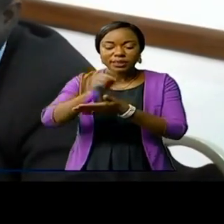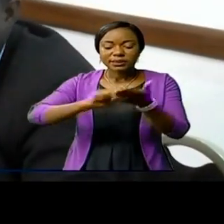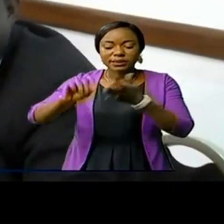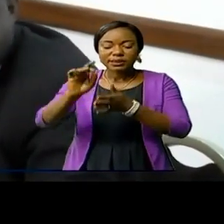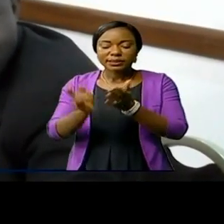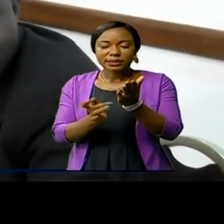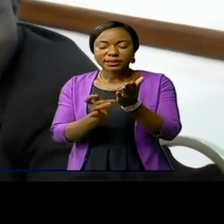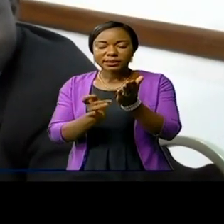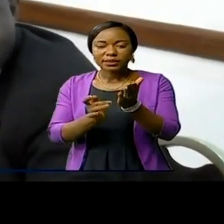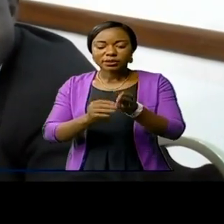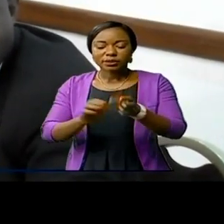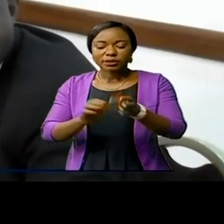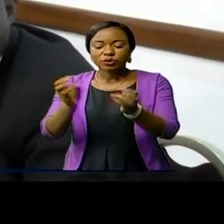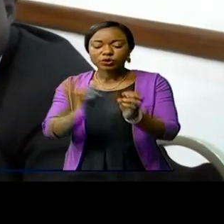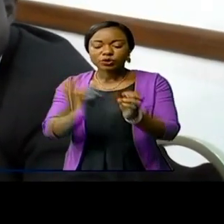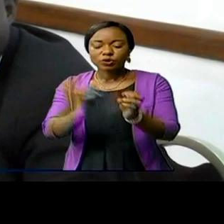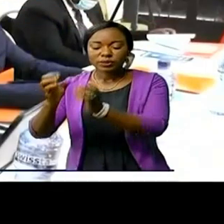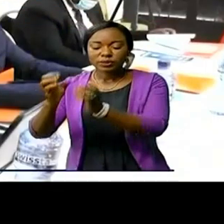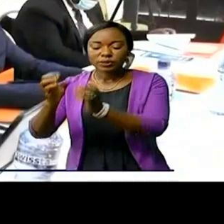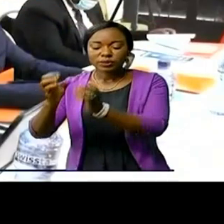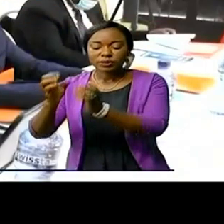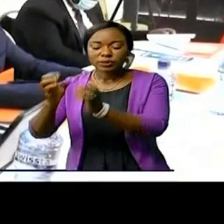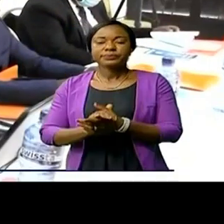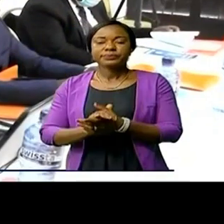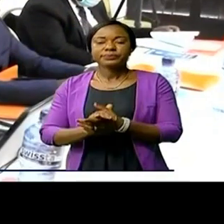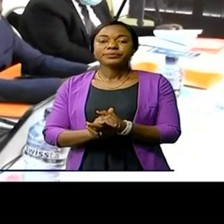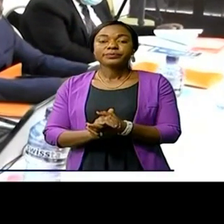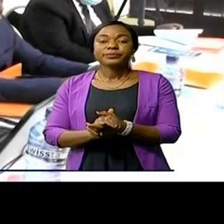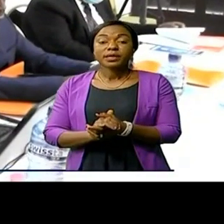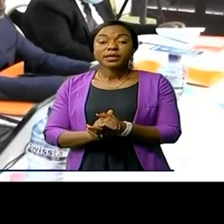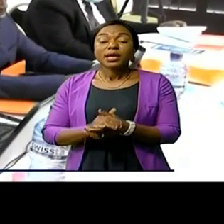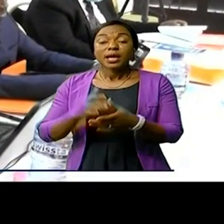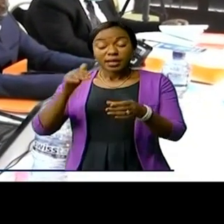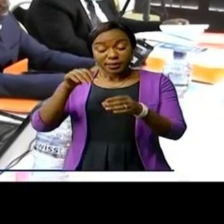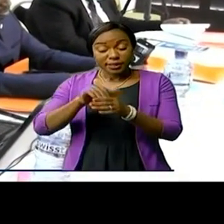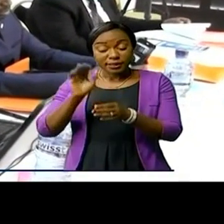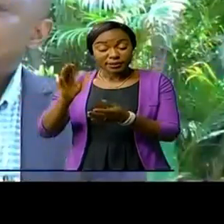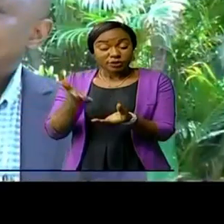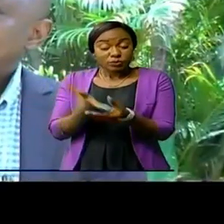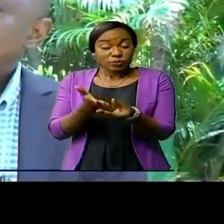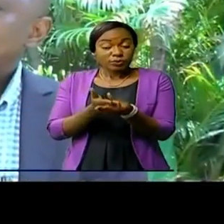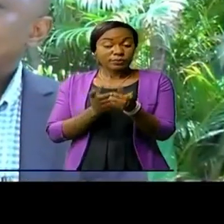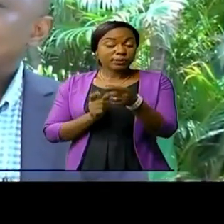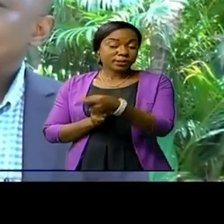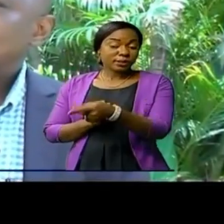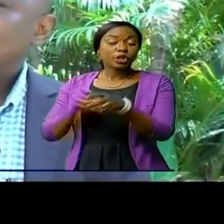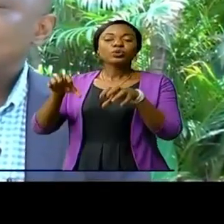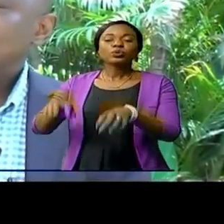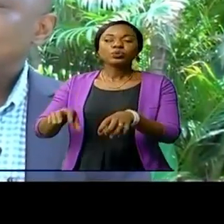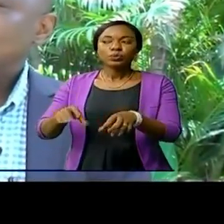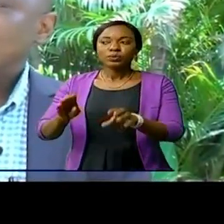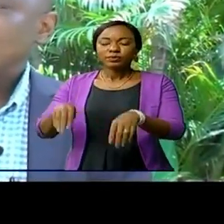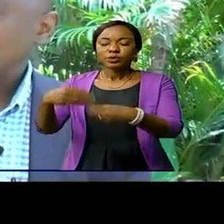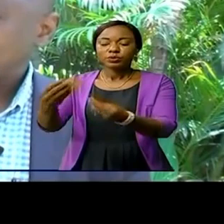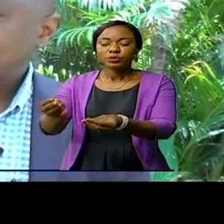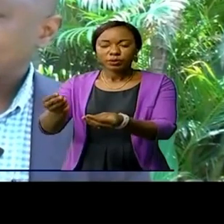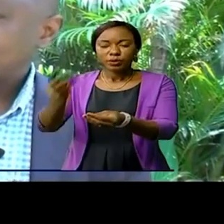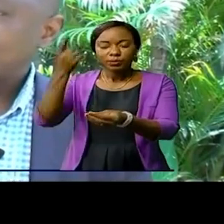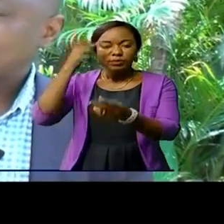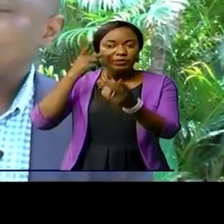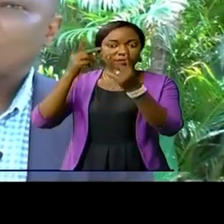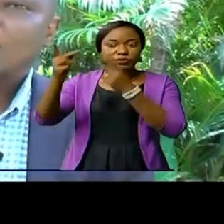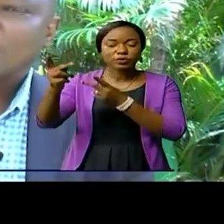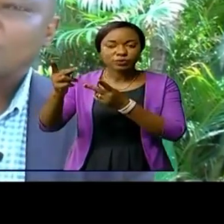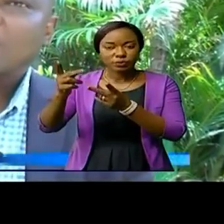qu'en fit le coordinateur du CONAREF. À travers ce document de politique, la RDC va devoir se doter d'une vision,